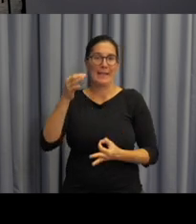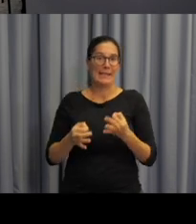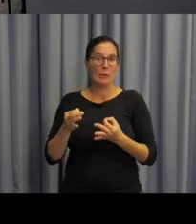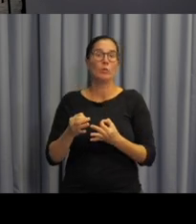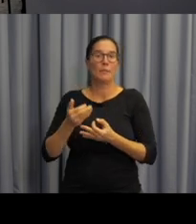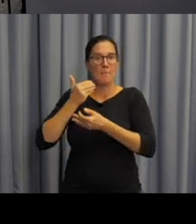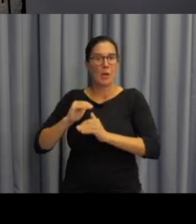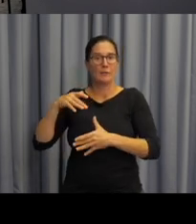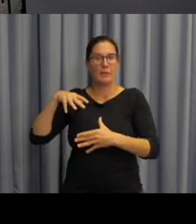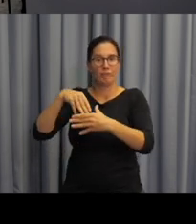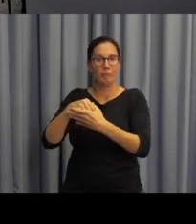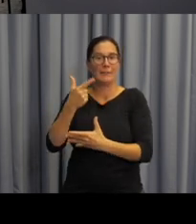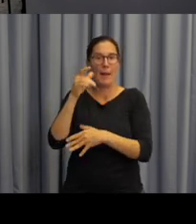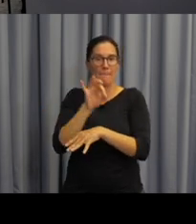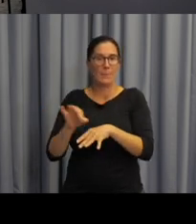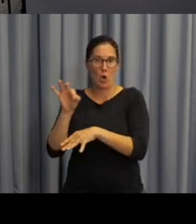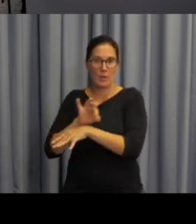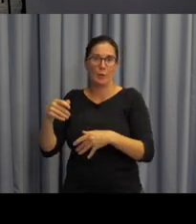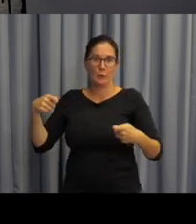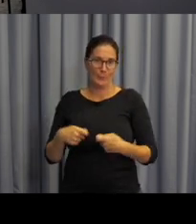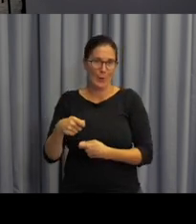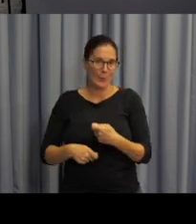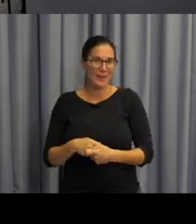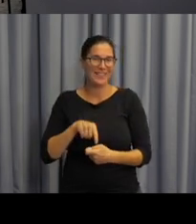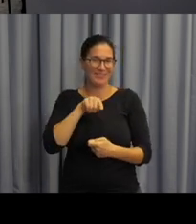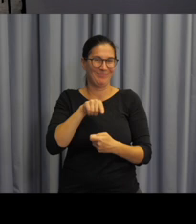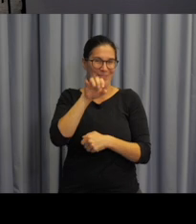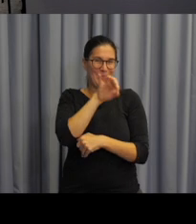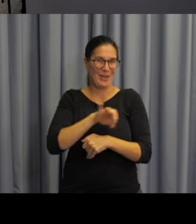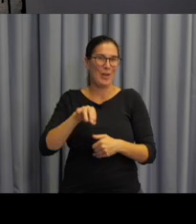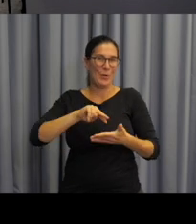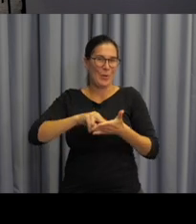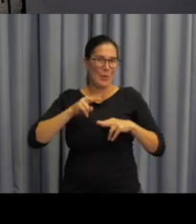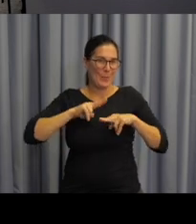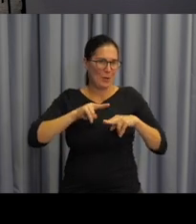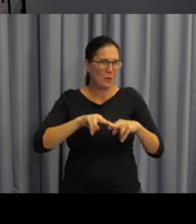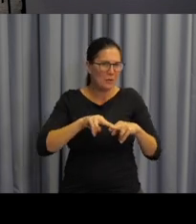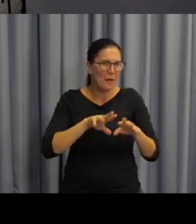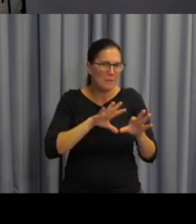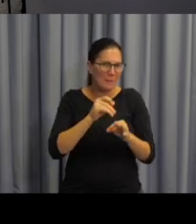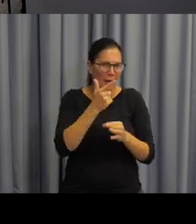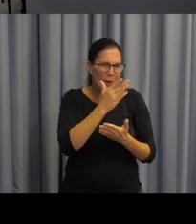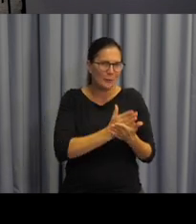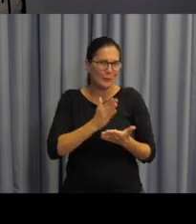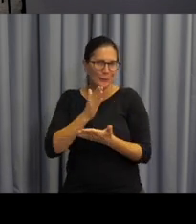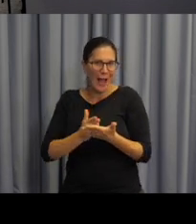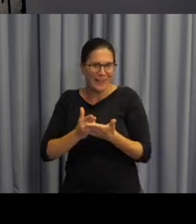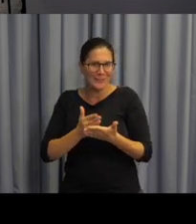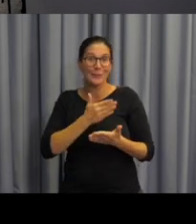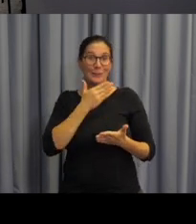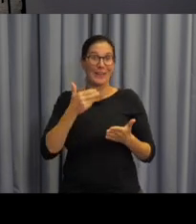ke spolupráci na dvou projektech. Jedním z nich je právě metodika nebo dvě části metodik